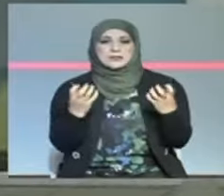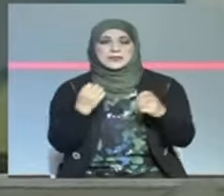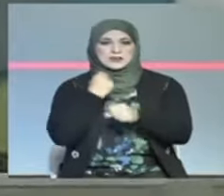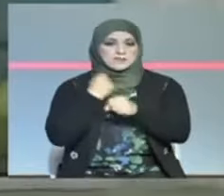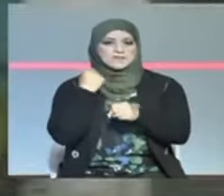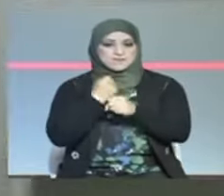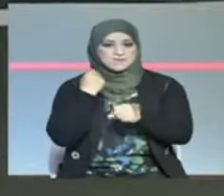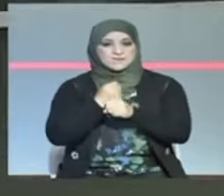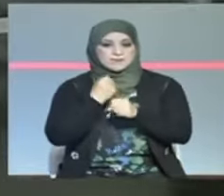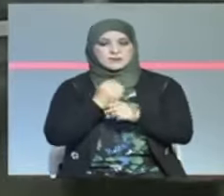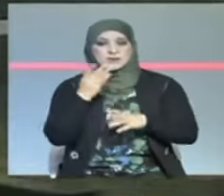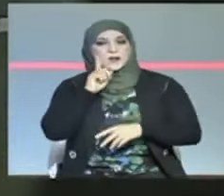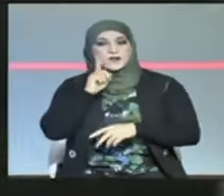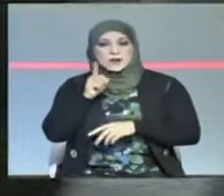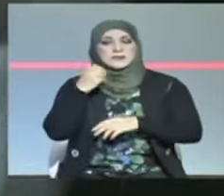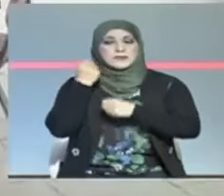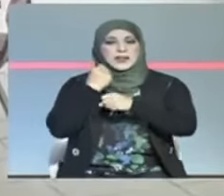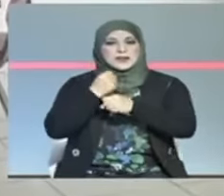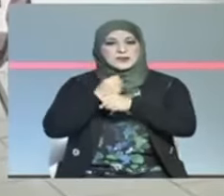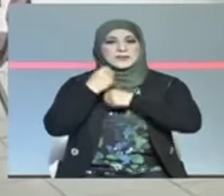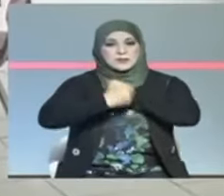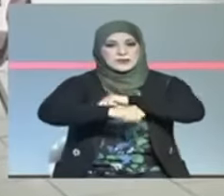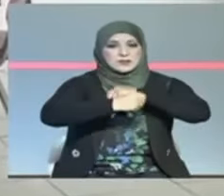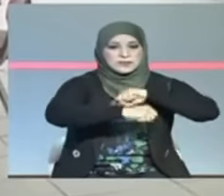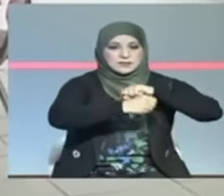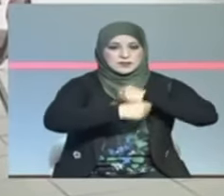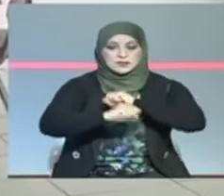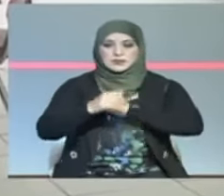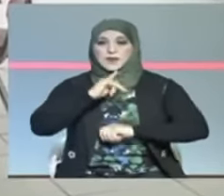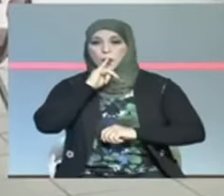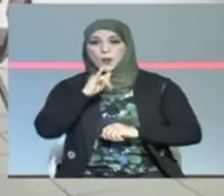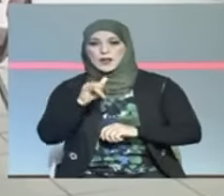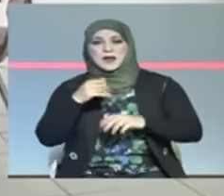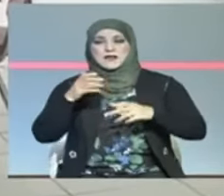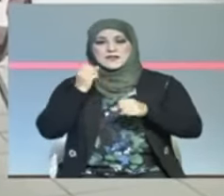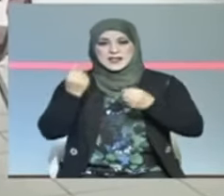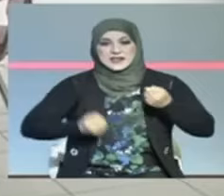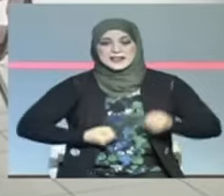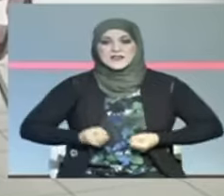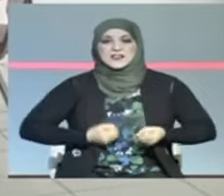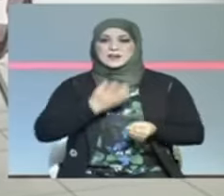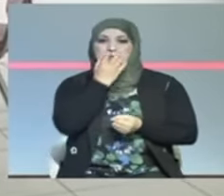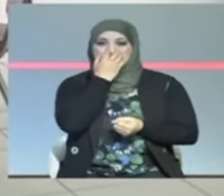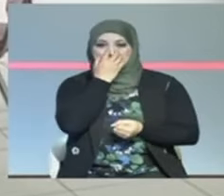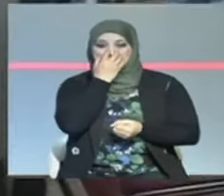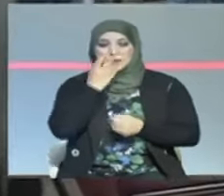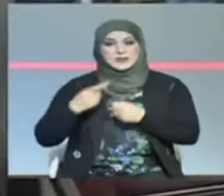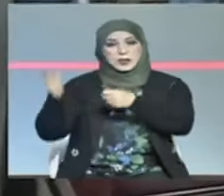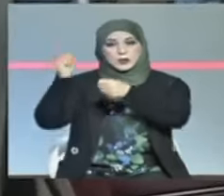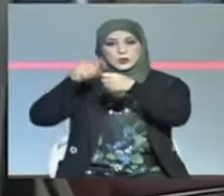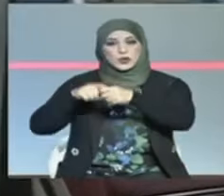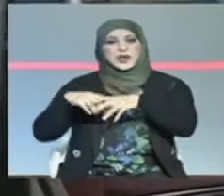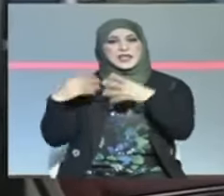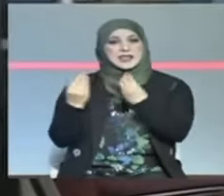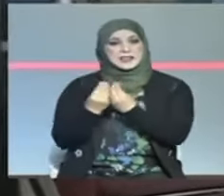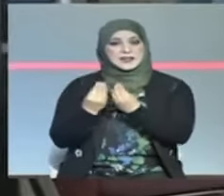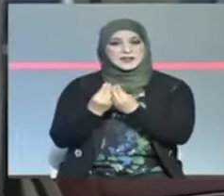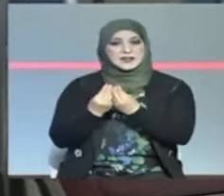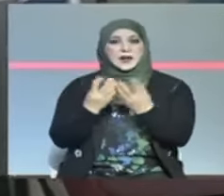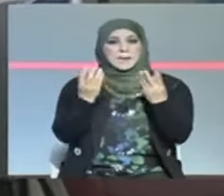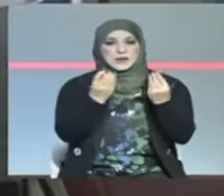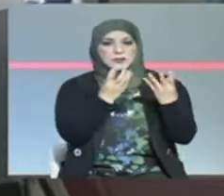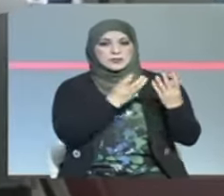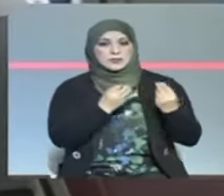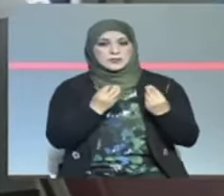عاملة التنظيف هذه لا تتكبد لوحدها جهد العامل في قسم الأنعاش الطبي بل تشاركها فيه كثر من